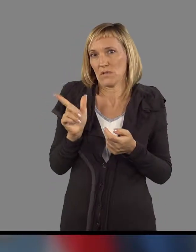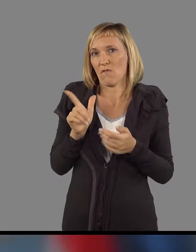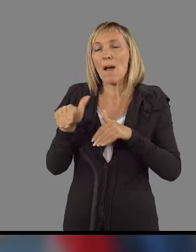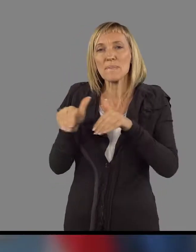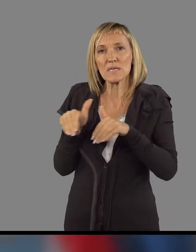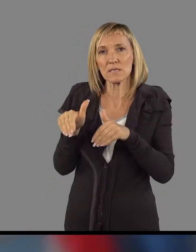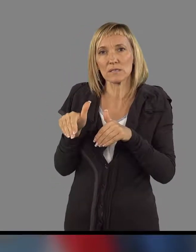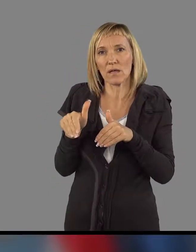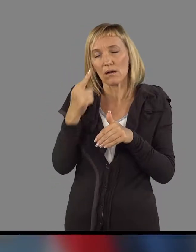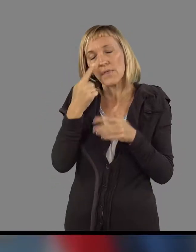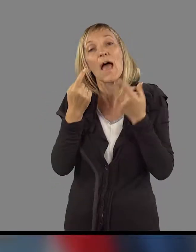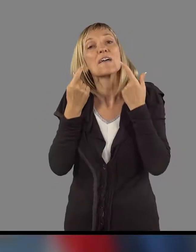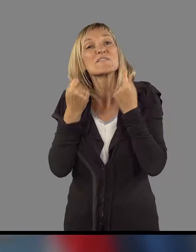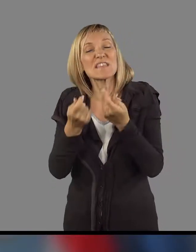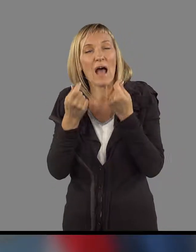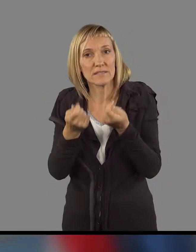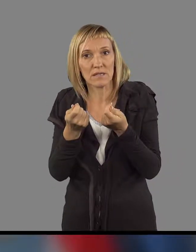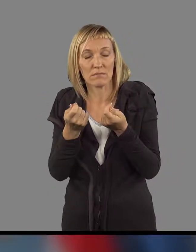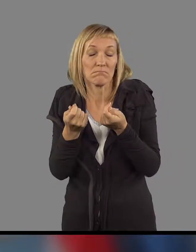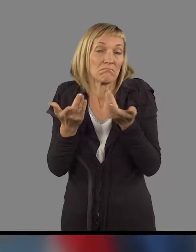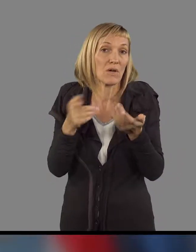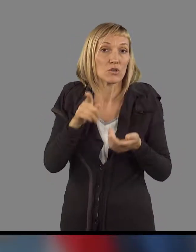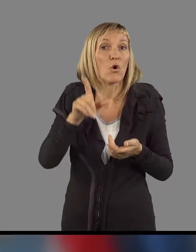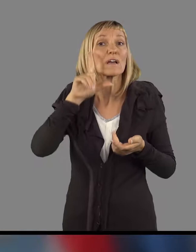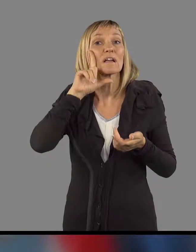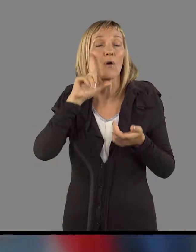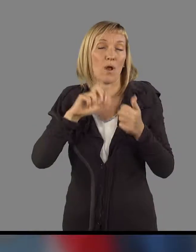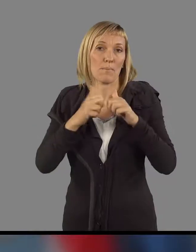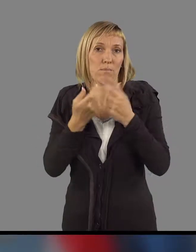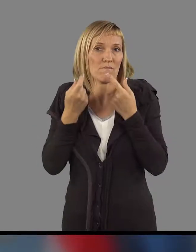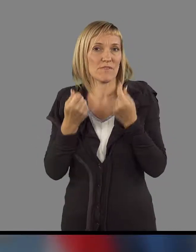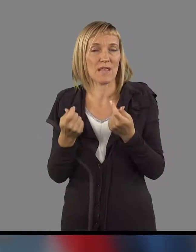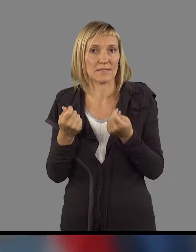s finančnim ministrom tiče, je to tako.